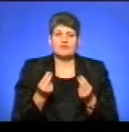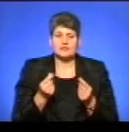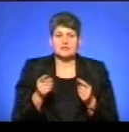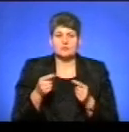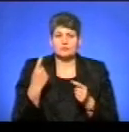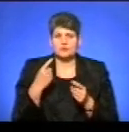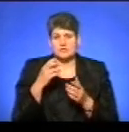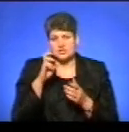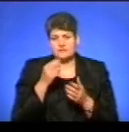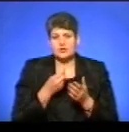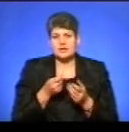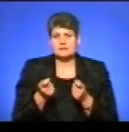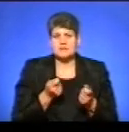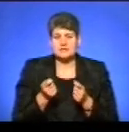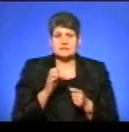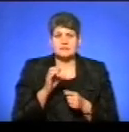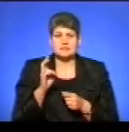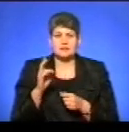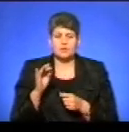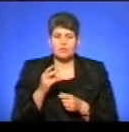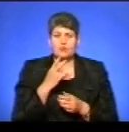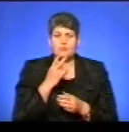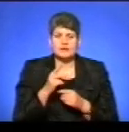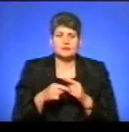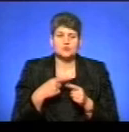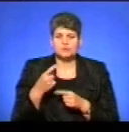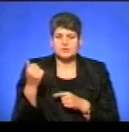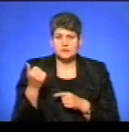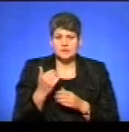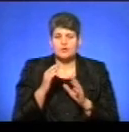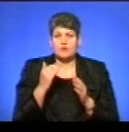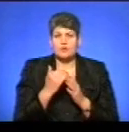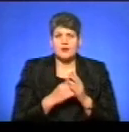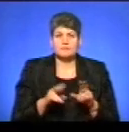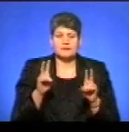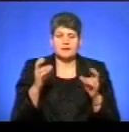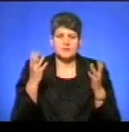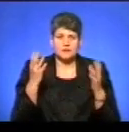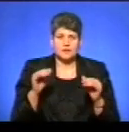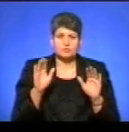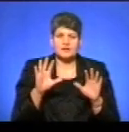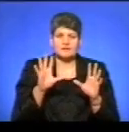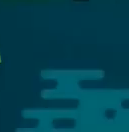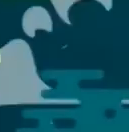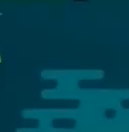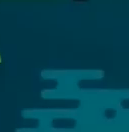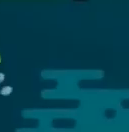державної адміністрації Степаном Скибалюком. Побачимося наступного тижня у програмі «Тема дня». Також вам до побачення і на все добре.